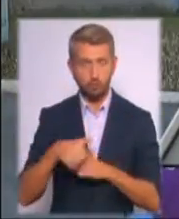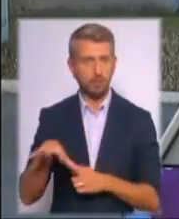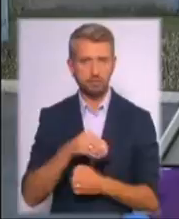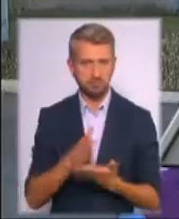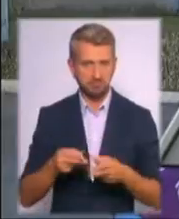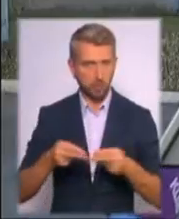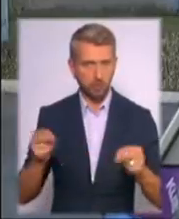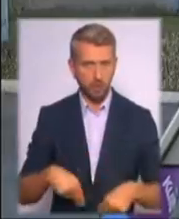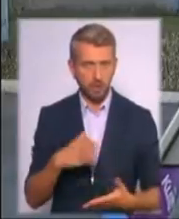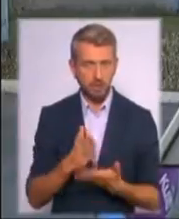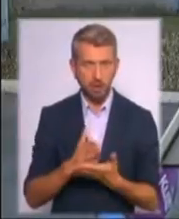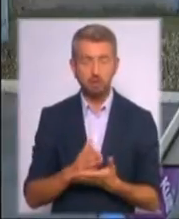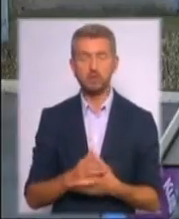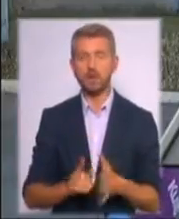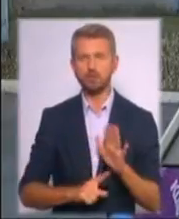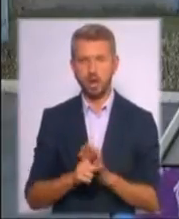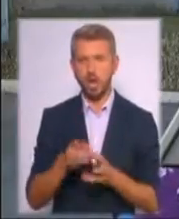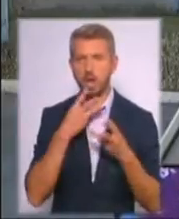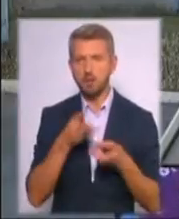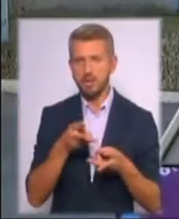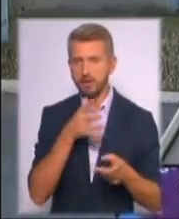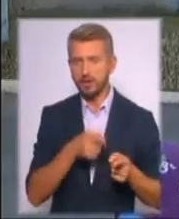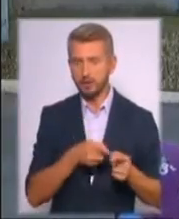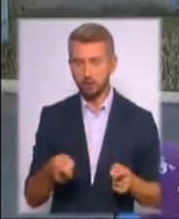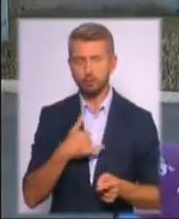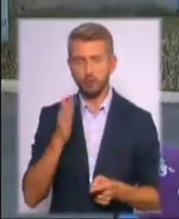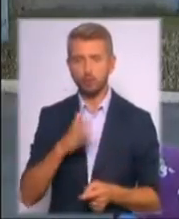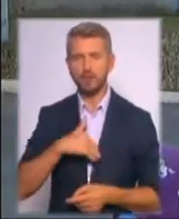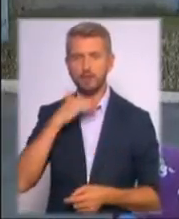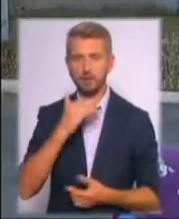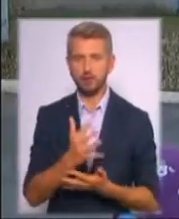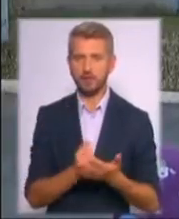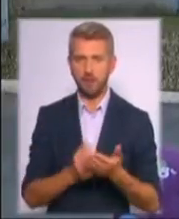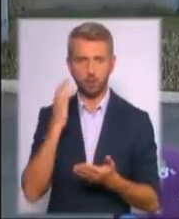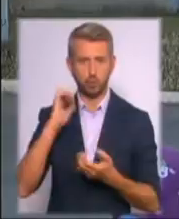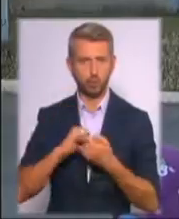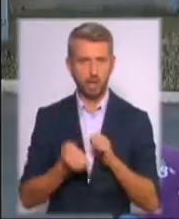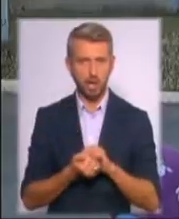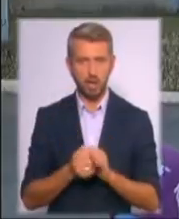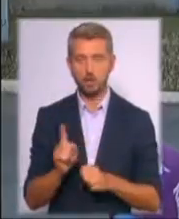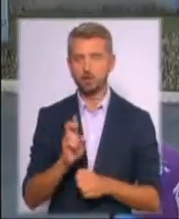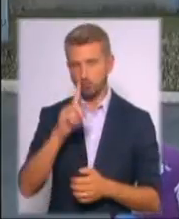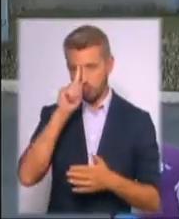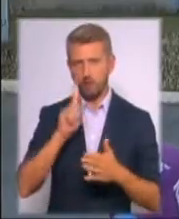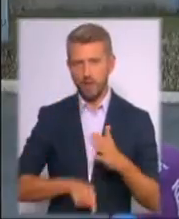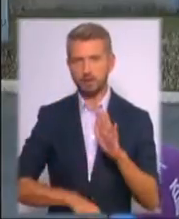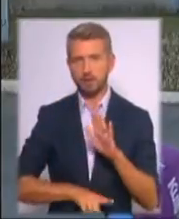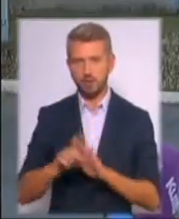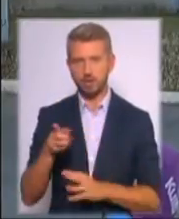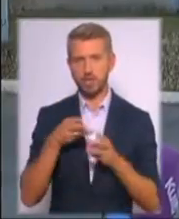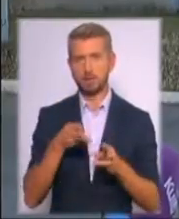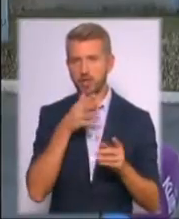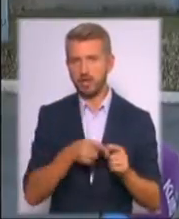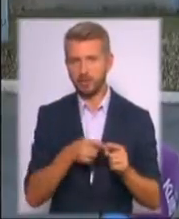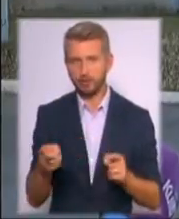смію заверити, що в початку вугілля ми будемо мати достатньо запас вугля, щоб вірено війти в вугілля,